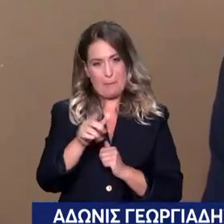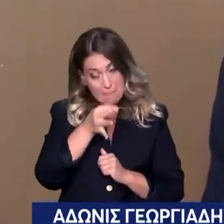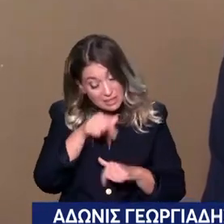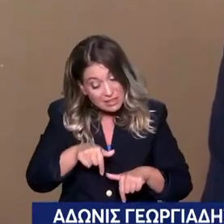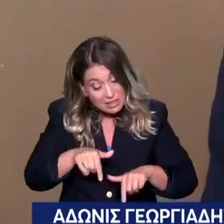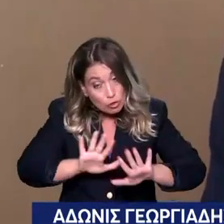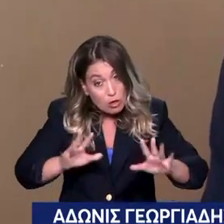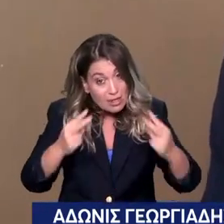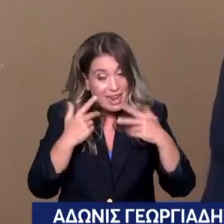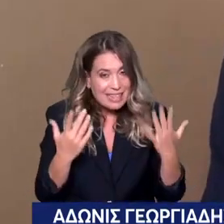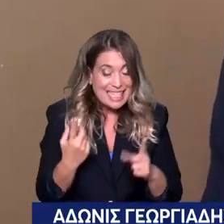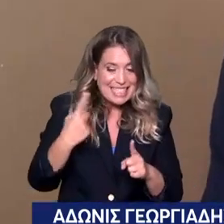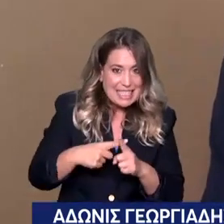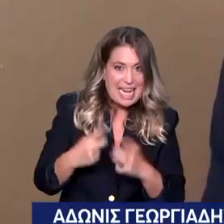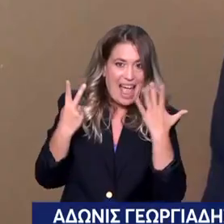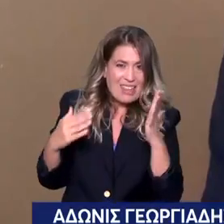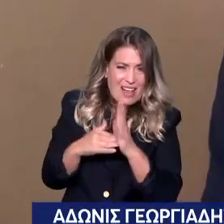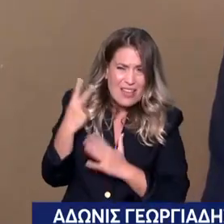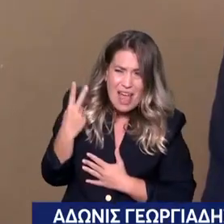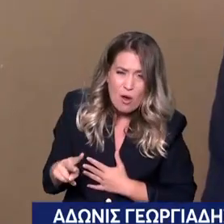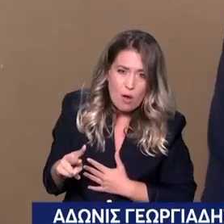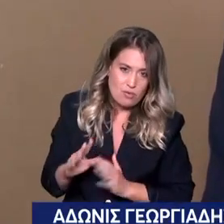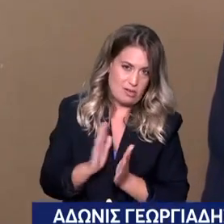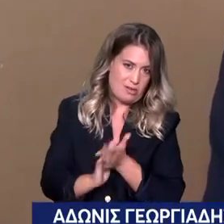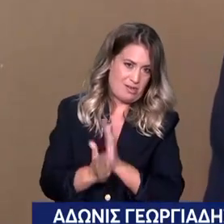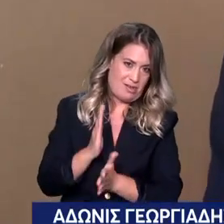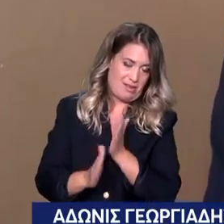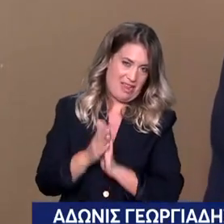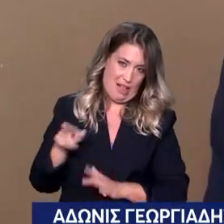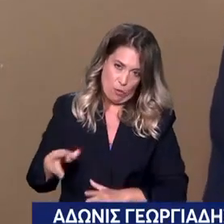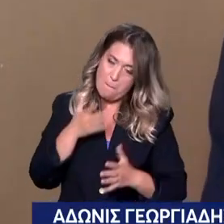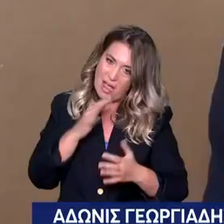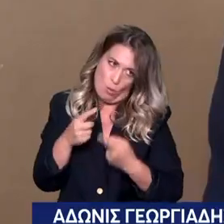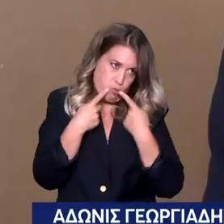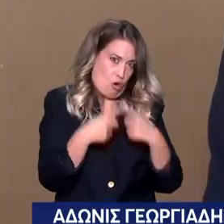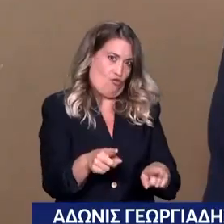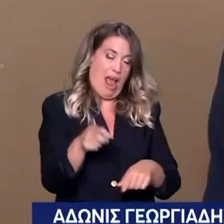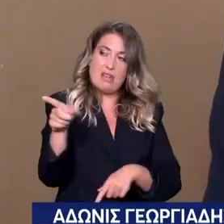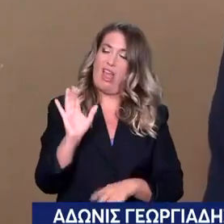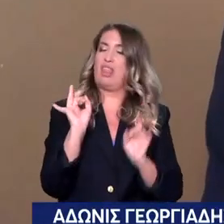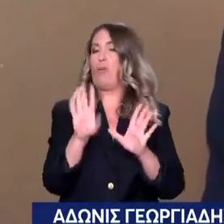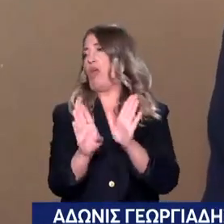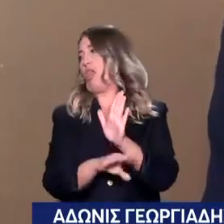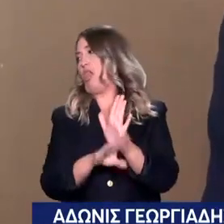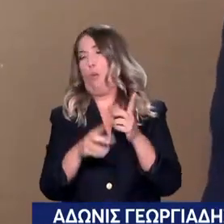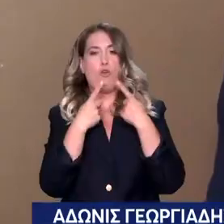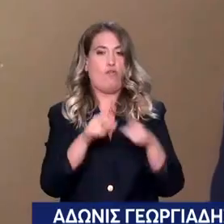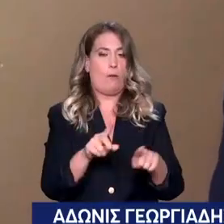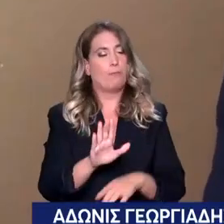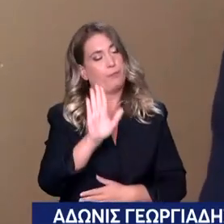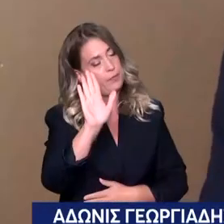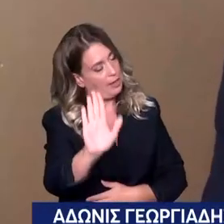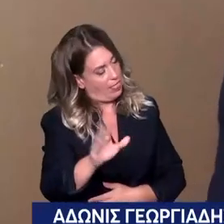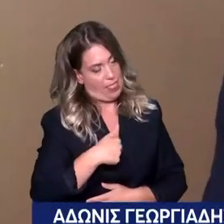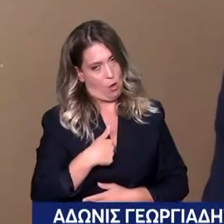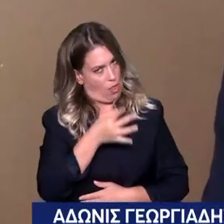επιπλέον λεφτά το χρόνο στην Ελλάδα είναι λίγα λεφτά, πιστεύω θα προσβάλλεται εκατομμύρια ανθρώπους στην Ελλάδα. Να εξηγήσω λοιπόν γιατί το λέω και να επιμείνω. Να επιμείνω.